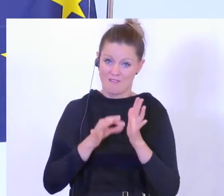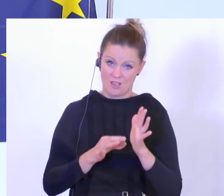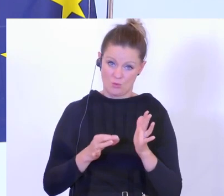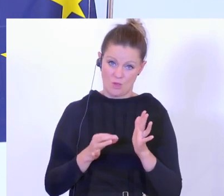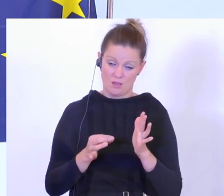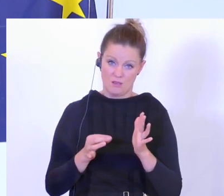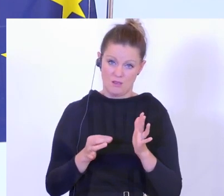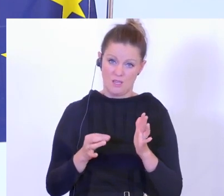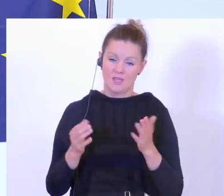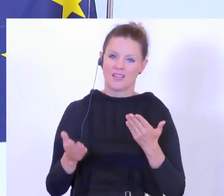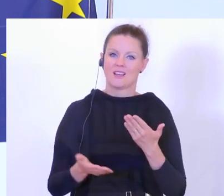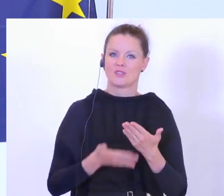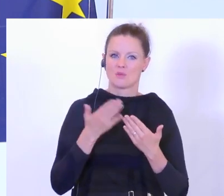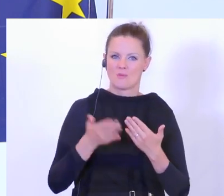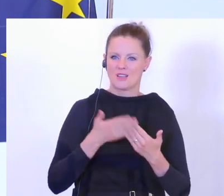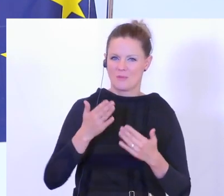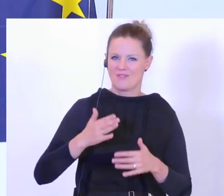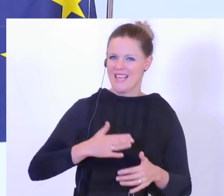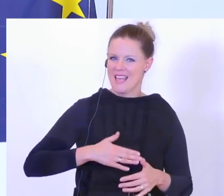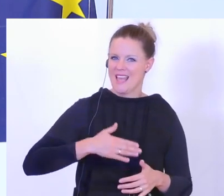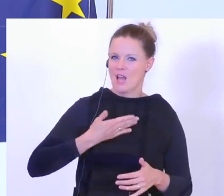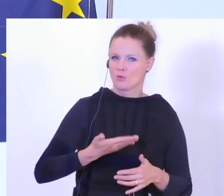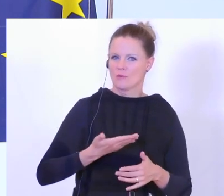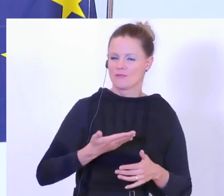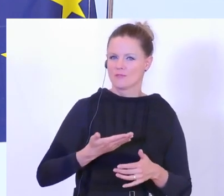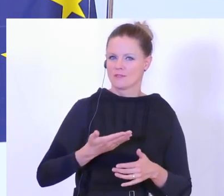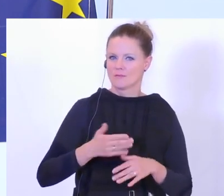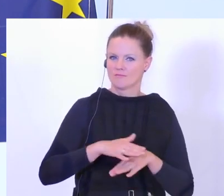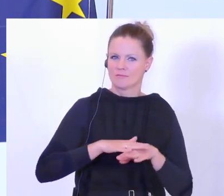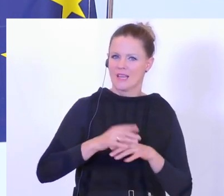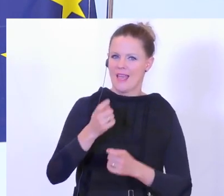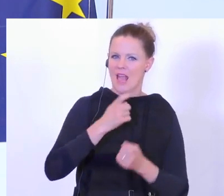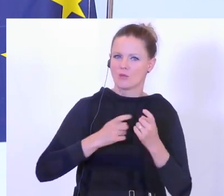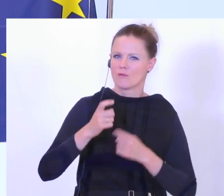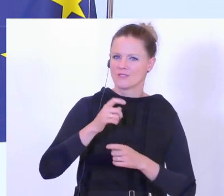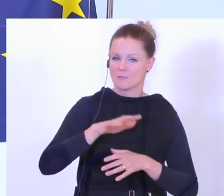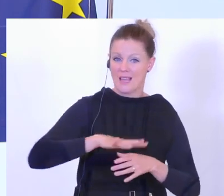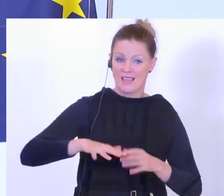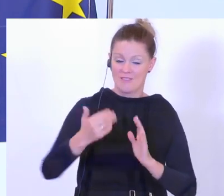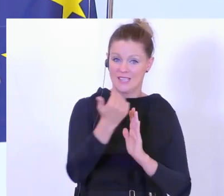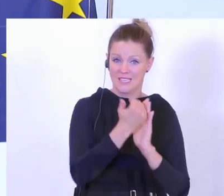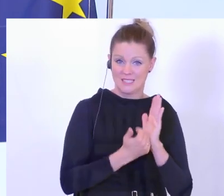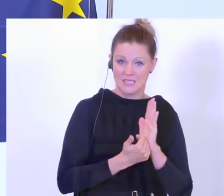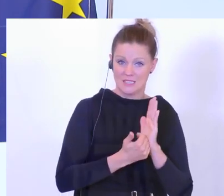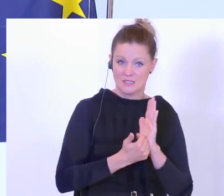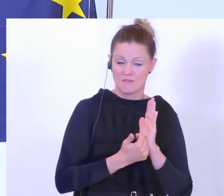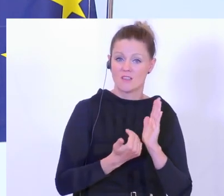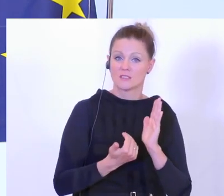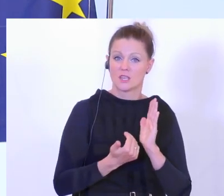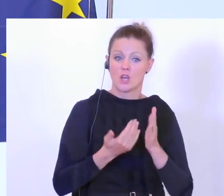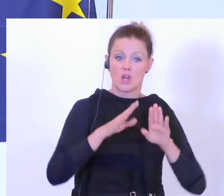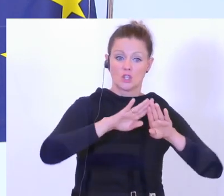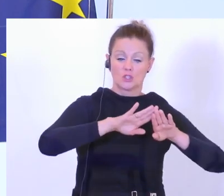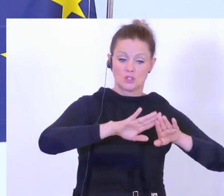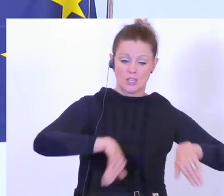es in den Herkunftsbereichen manchmal einfach gesetzt, dass bei einer Scheidung die Kinder dem Mann zugeordnet werden.